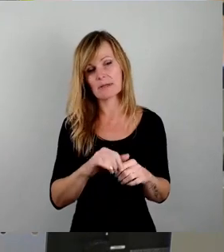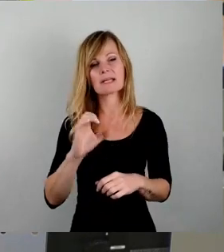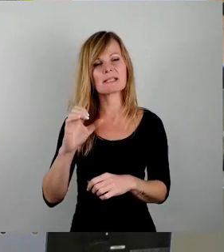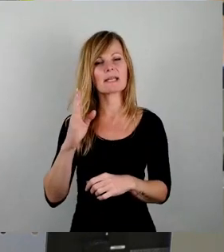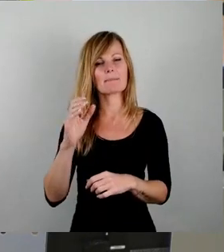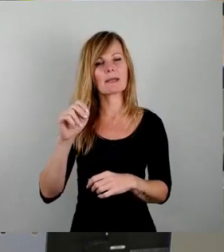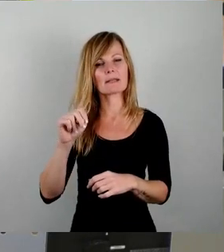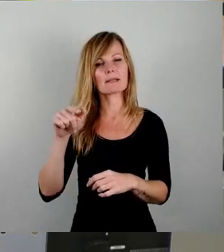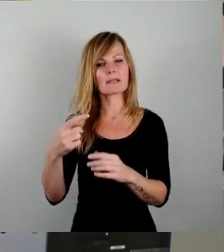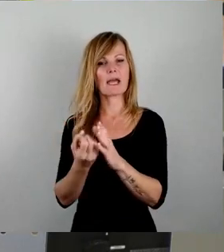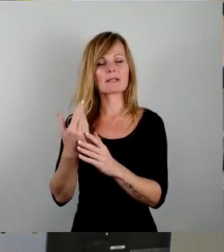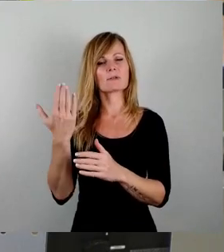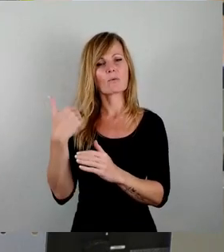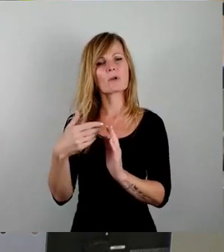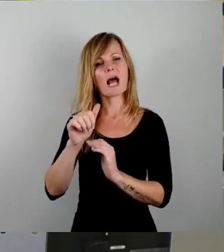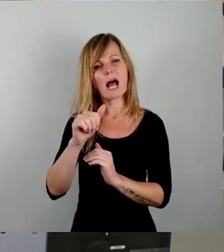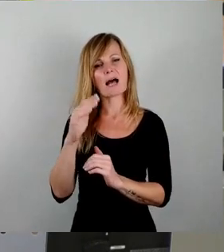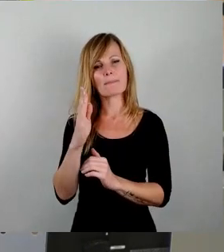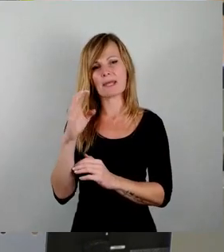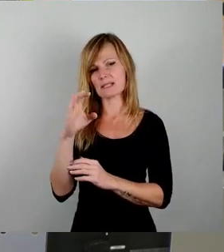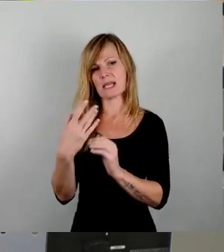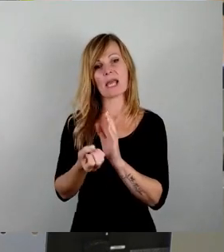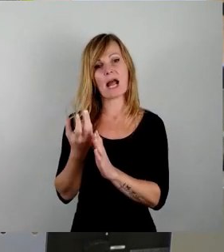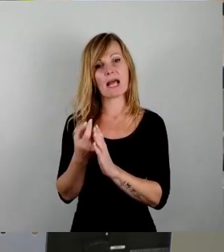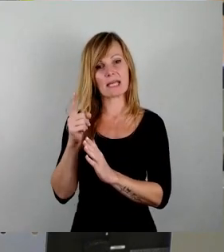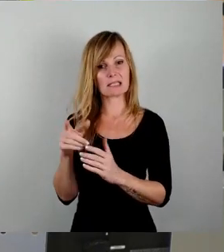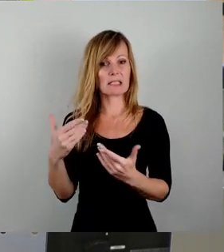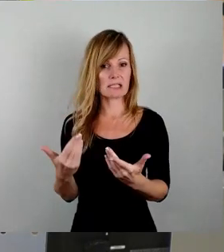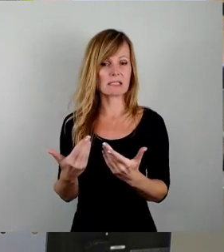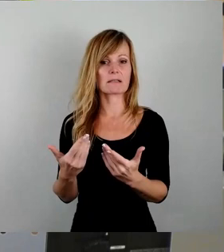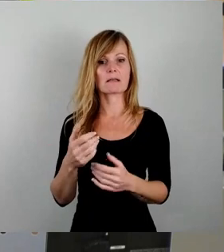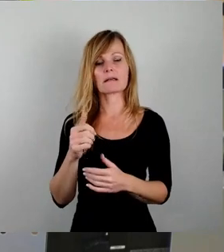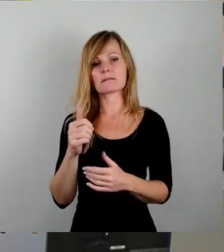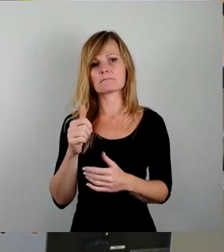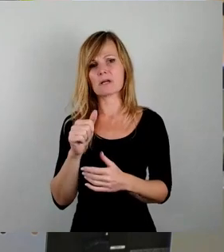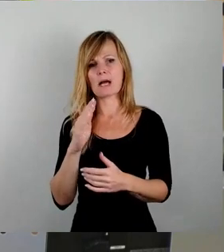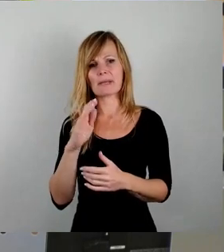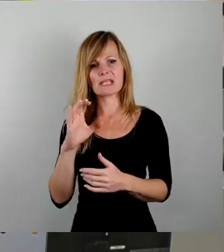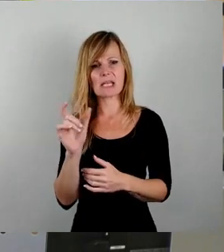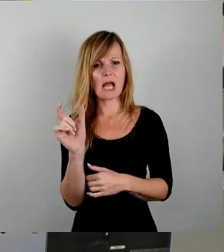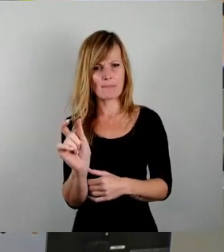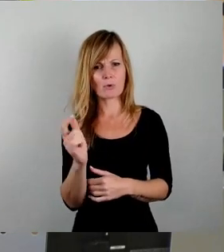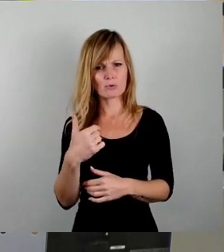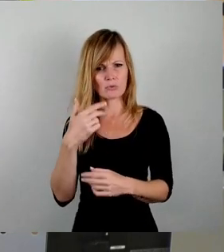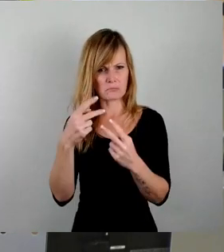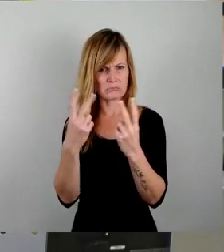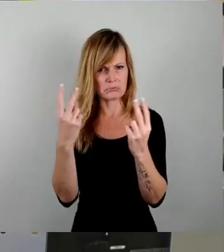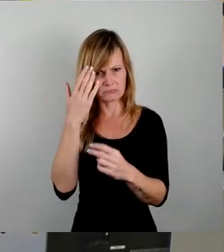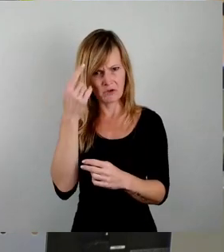ABC-Ereignis, die sind ABC-Abkürzung, dürfte bekannt sein, die